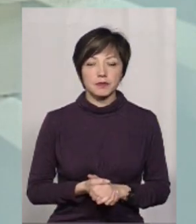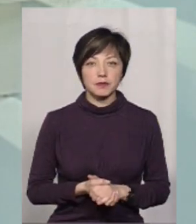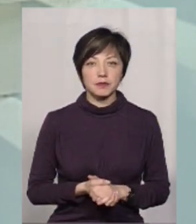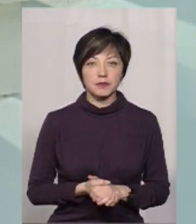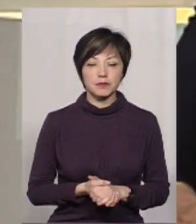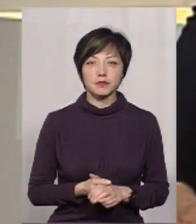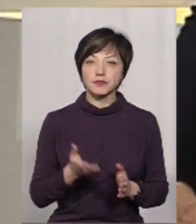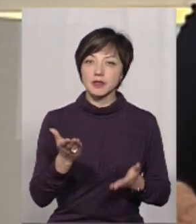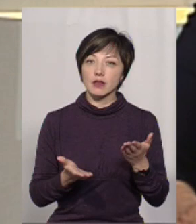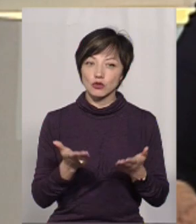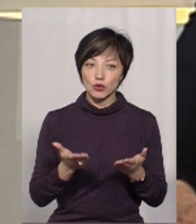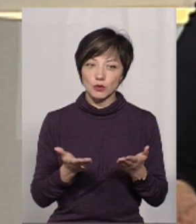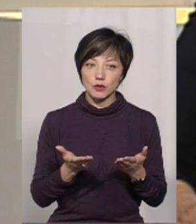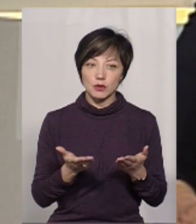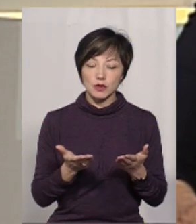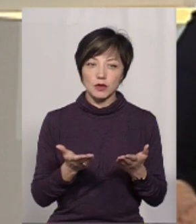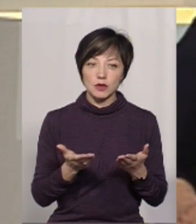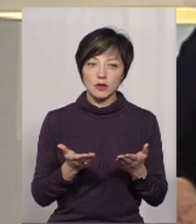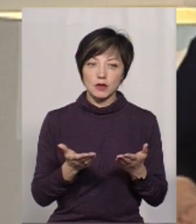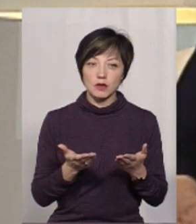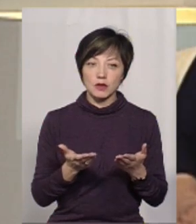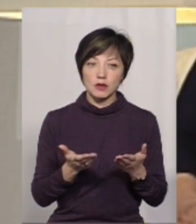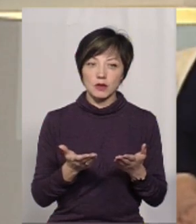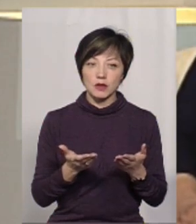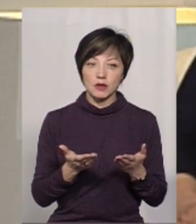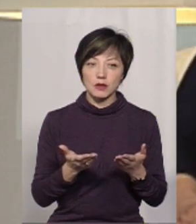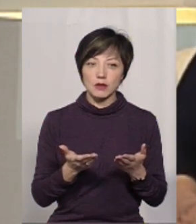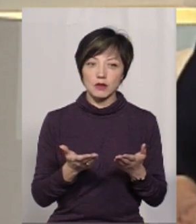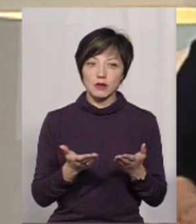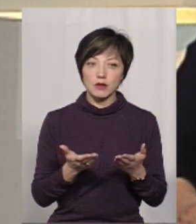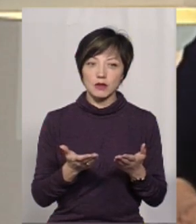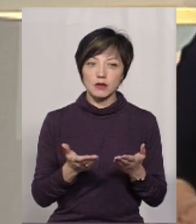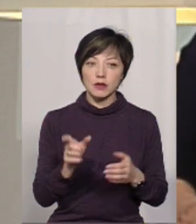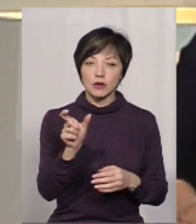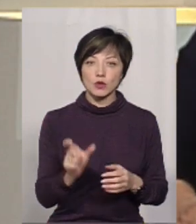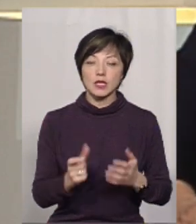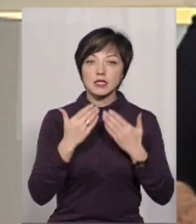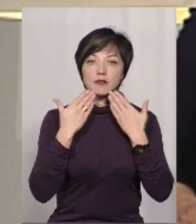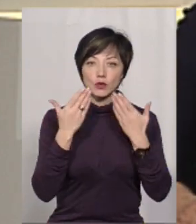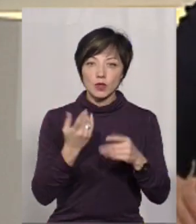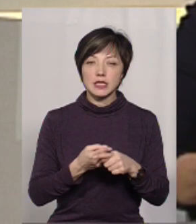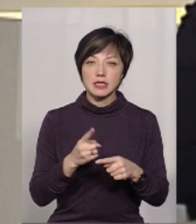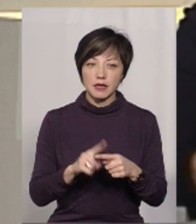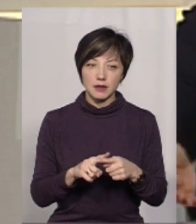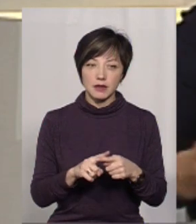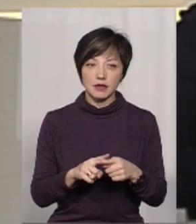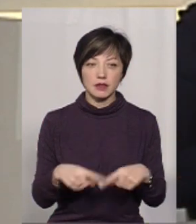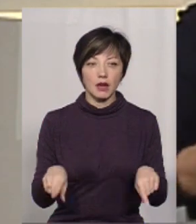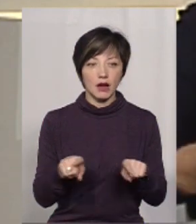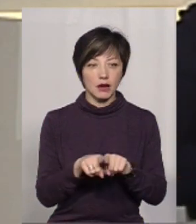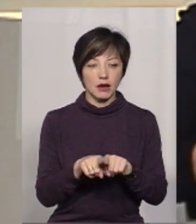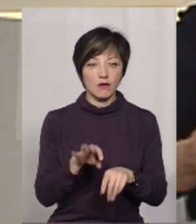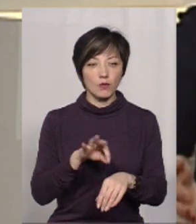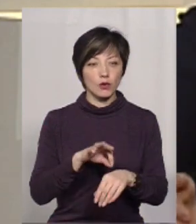А якщо людина звернулася, це така